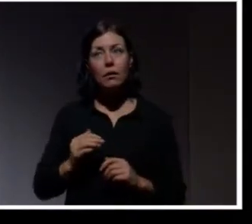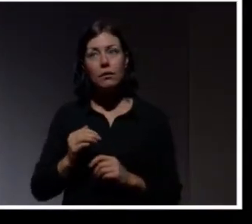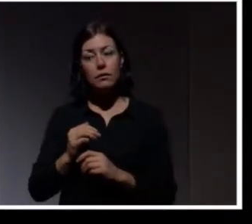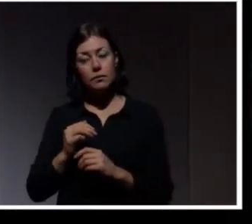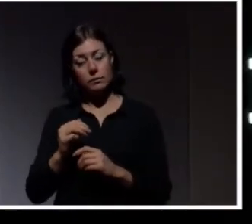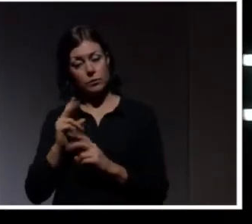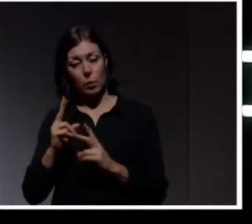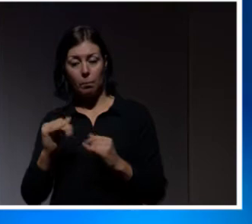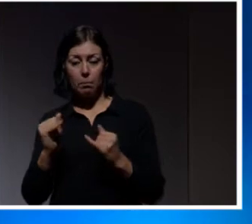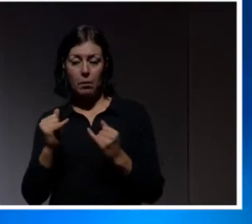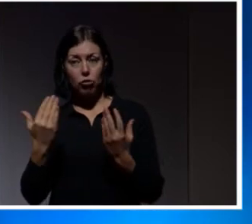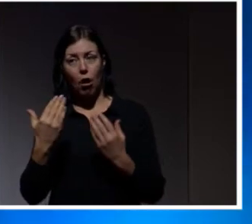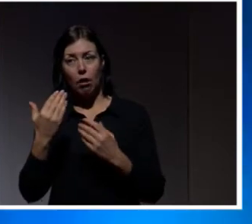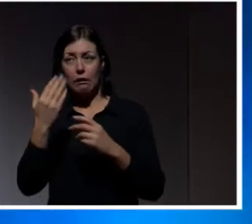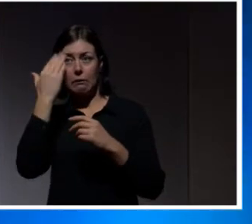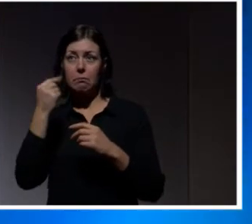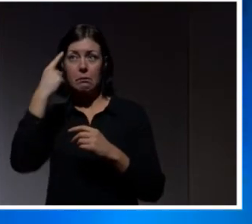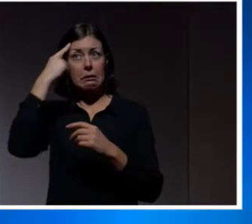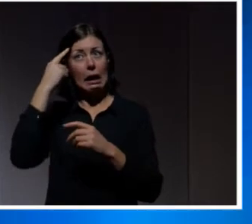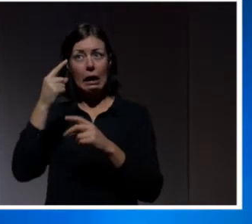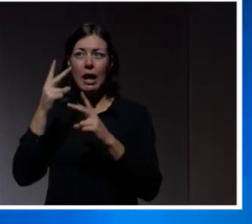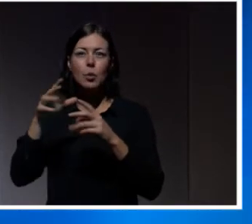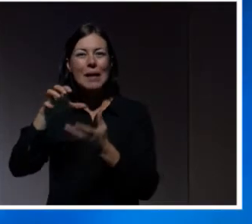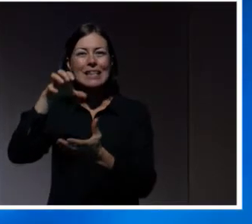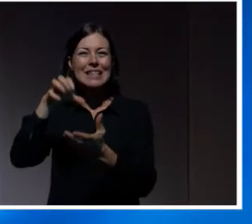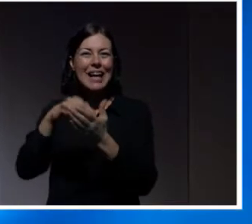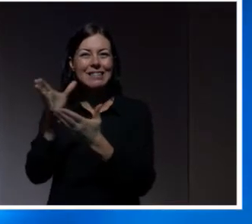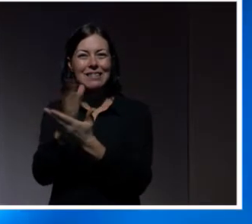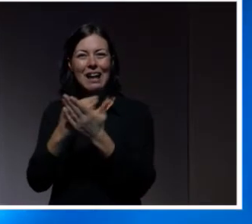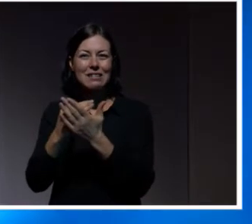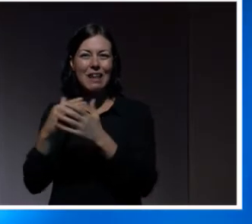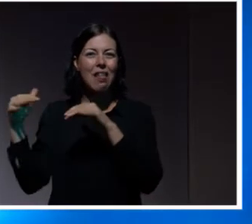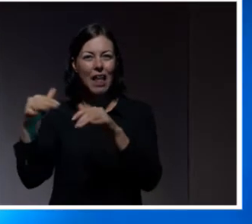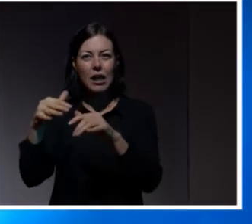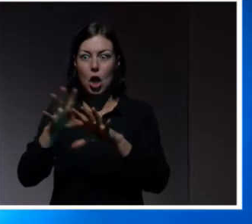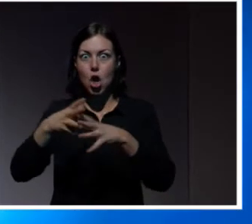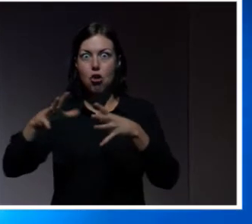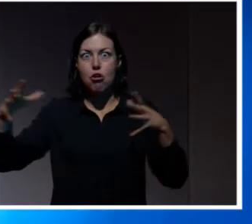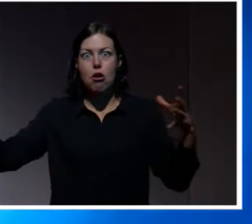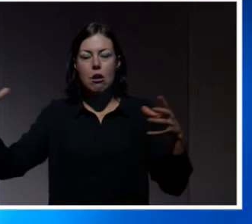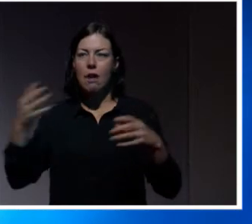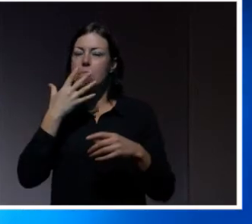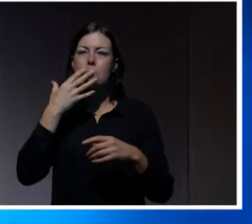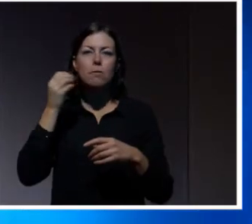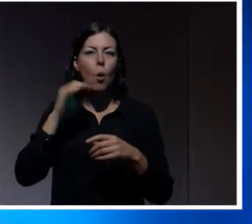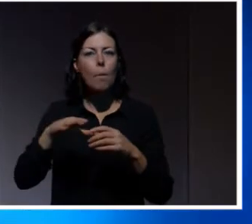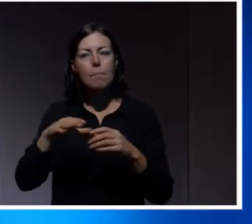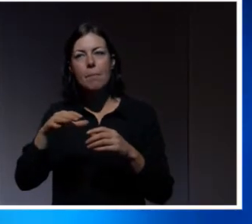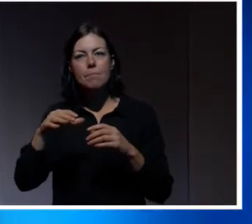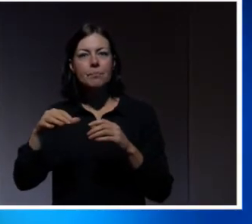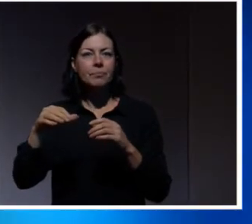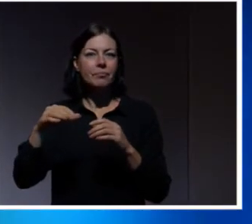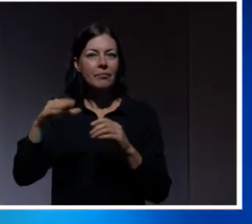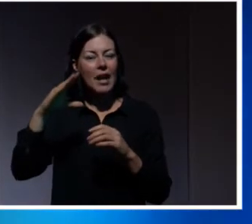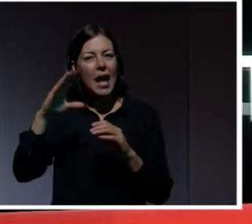hackande som nationalstater. Statsstödda attacker ökar i omfattning. Och vi pratar om Iran, Kina och